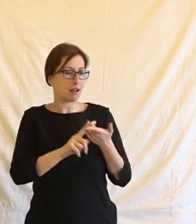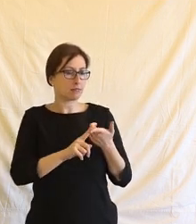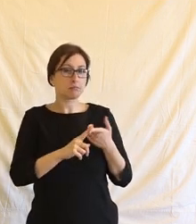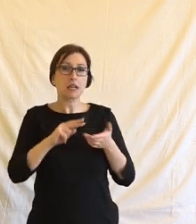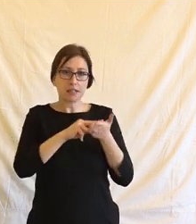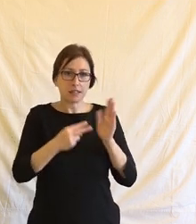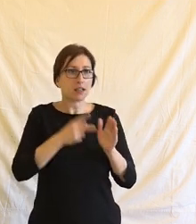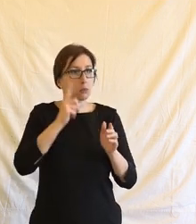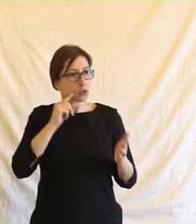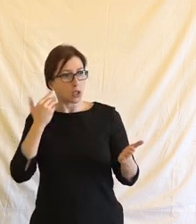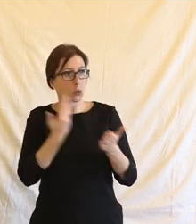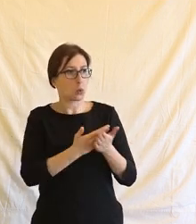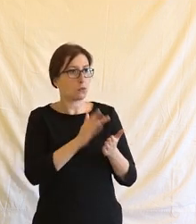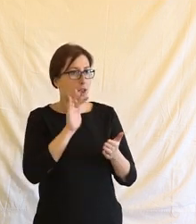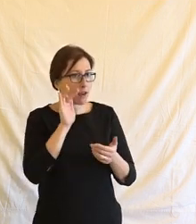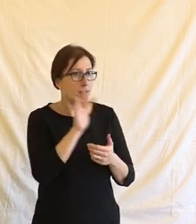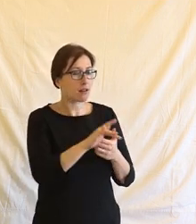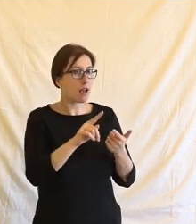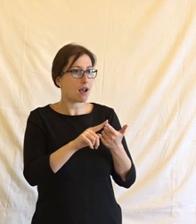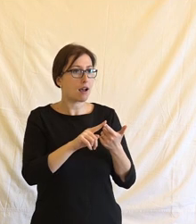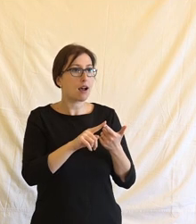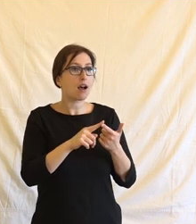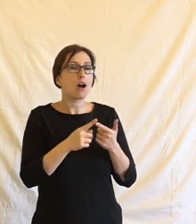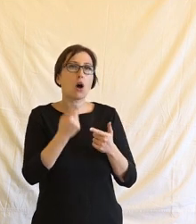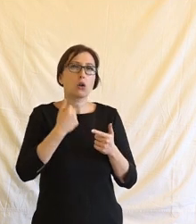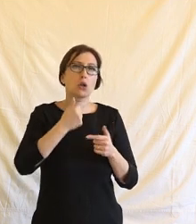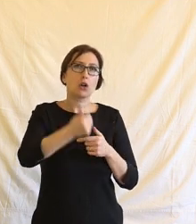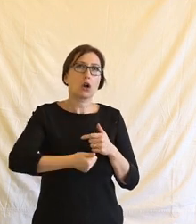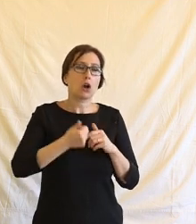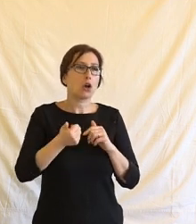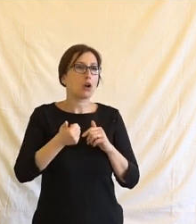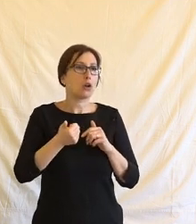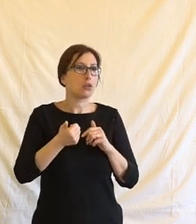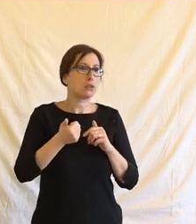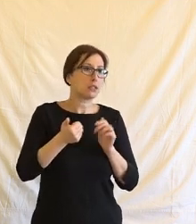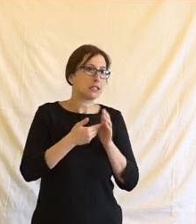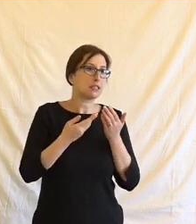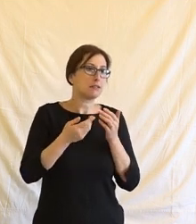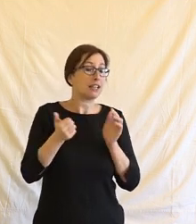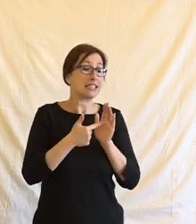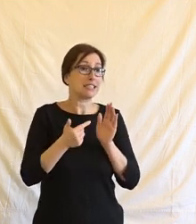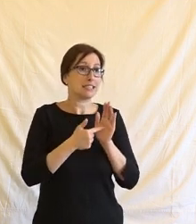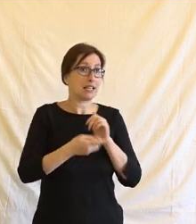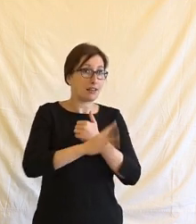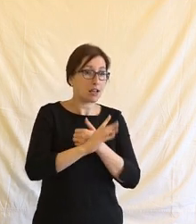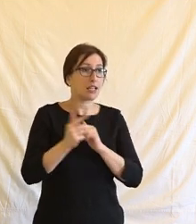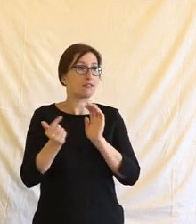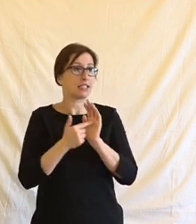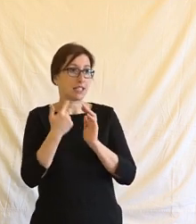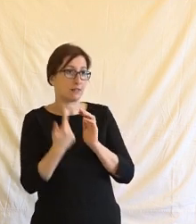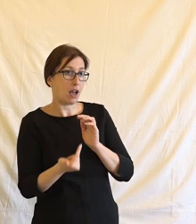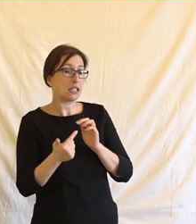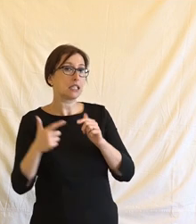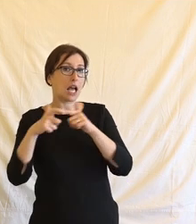technologie musí být důvěryhodné. A vlastně zhruba od roku 19-20 začíná jak